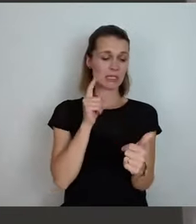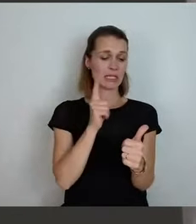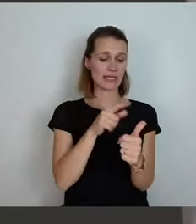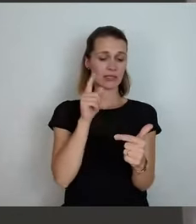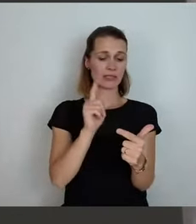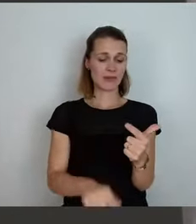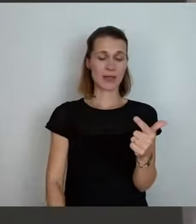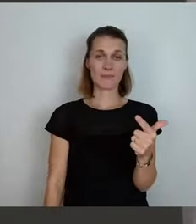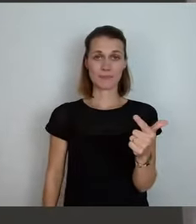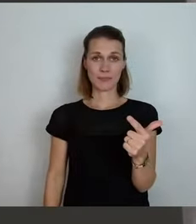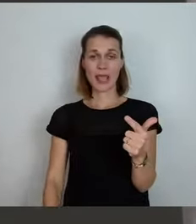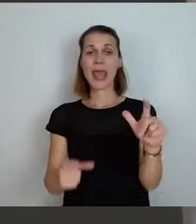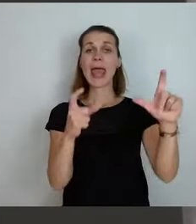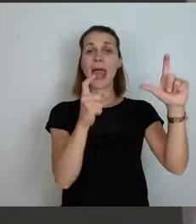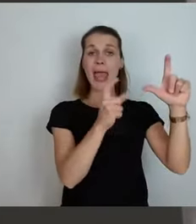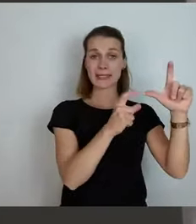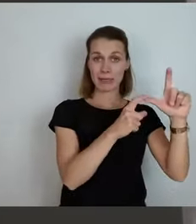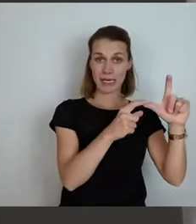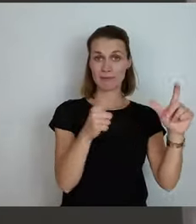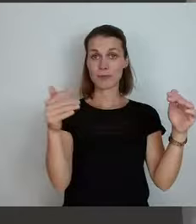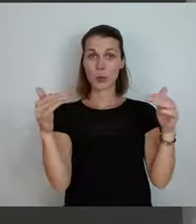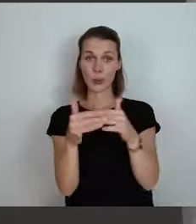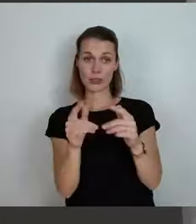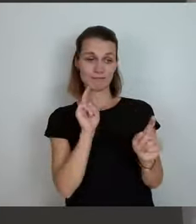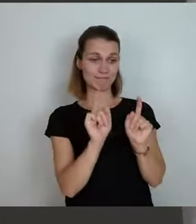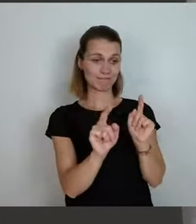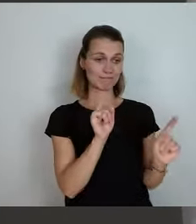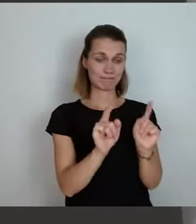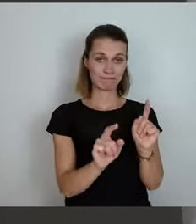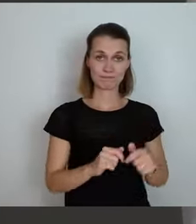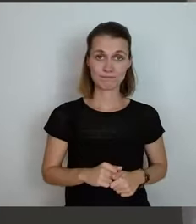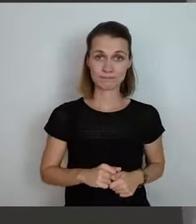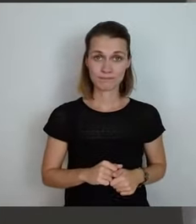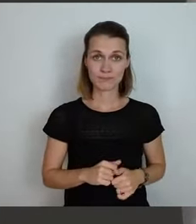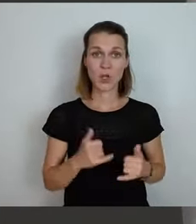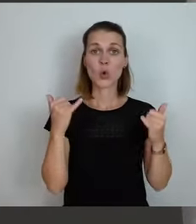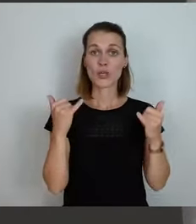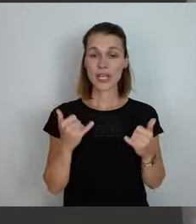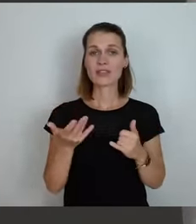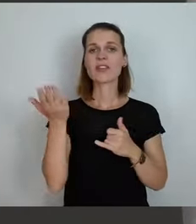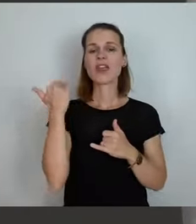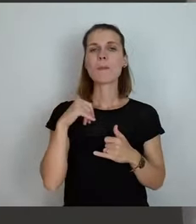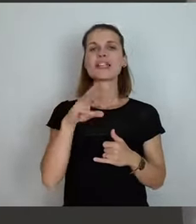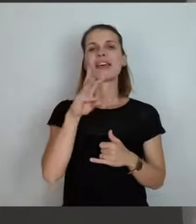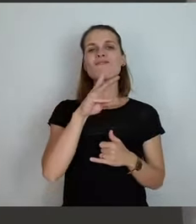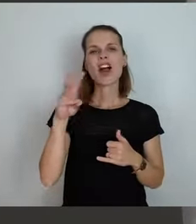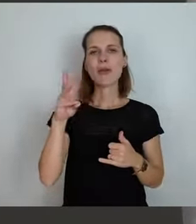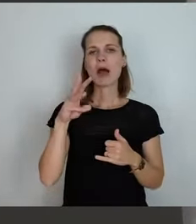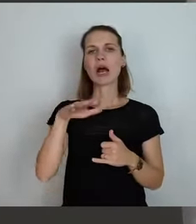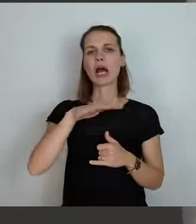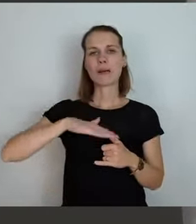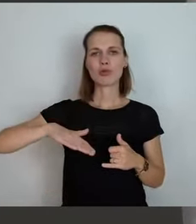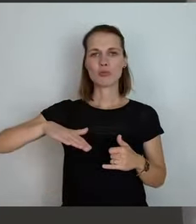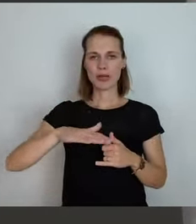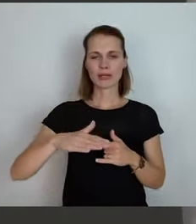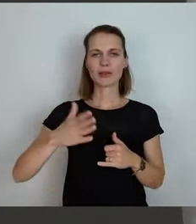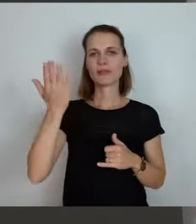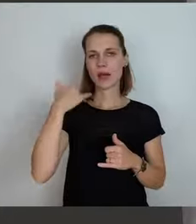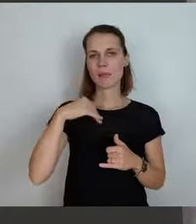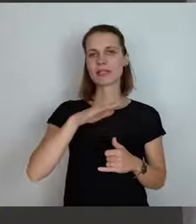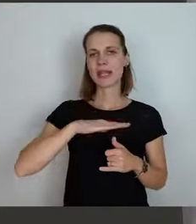und Grüne. Und jetzt ist es so, nach der Weimarer Republik, wo dieses Land das erste Mal alles probiert hat man mit